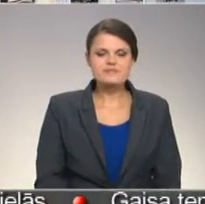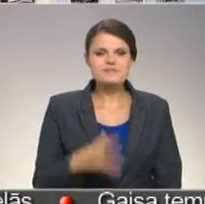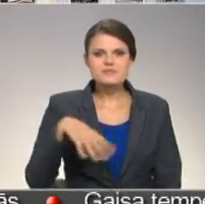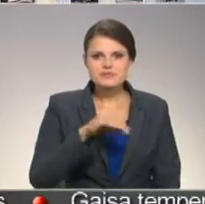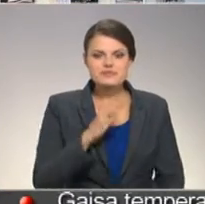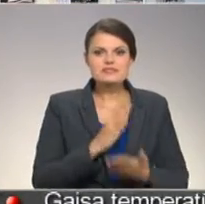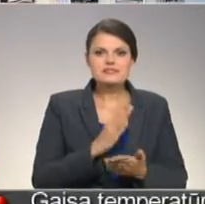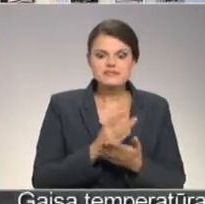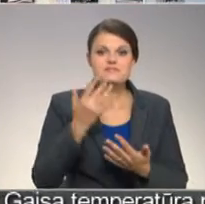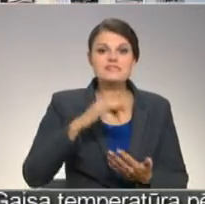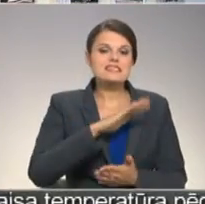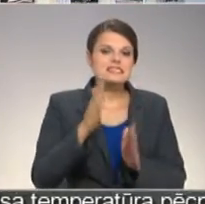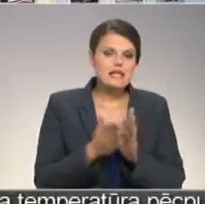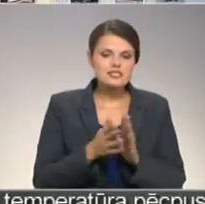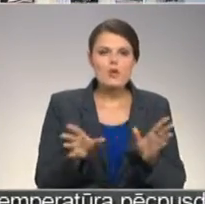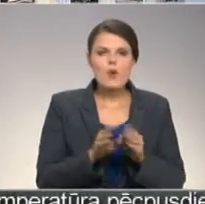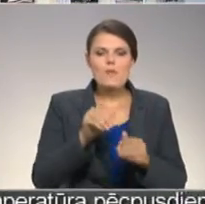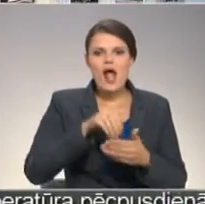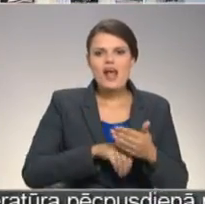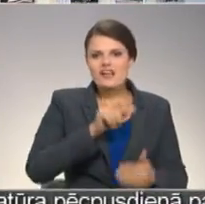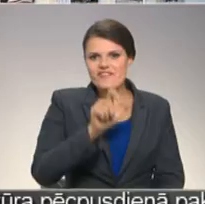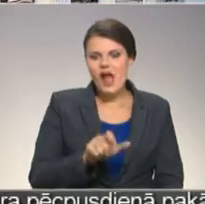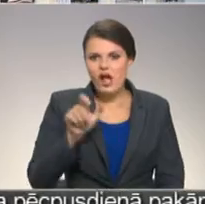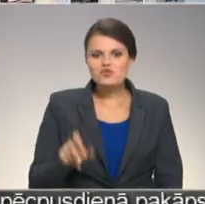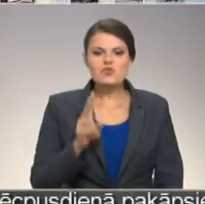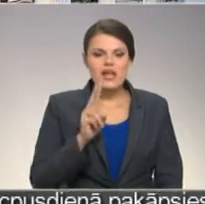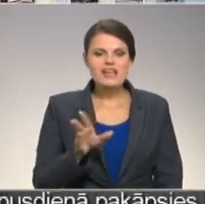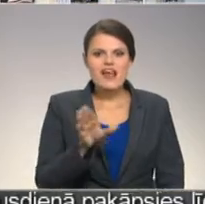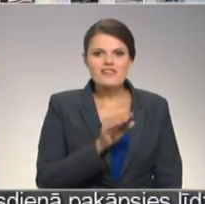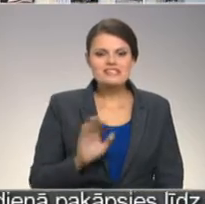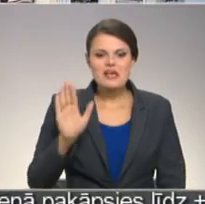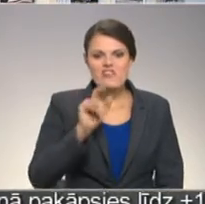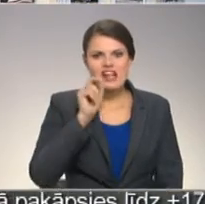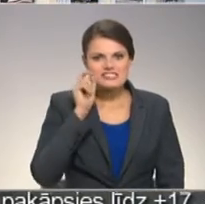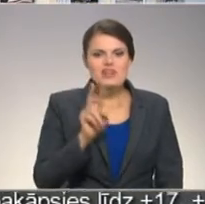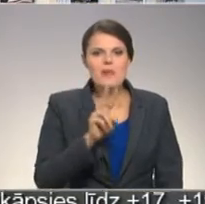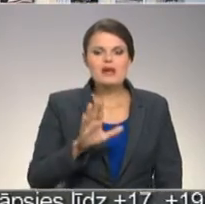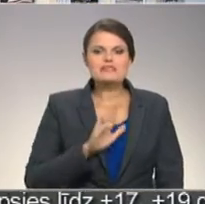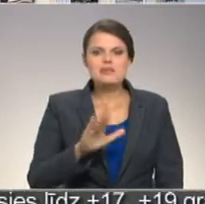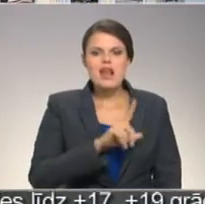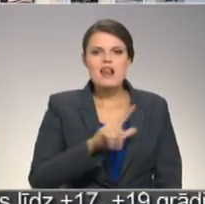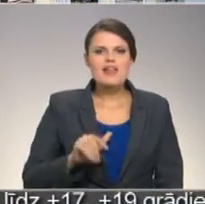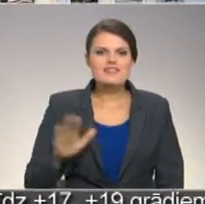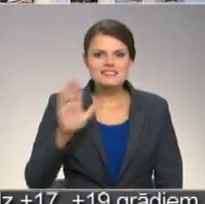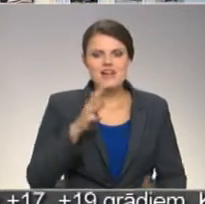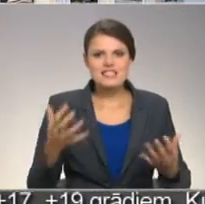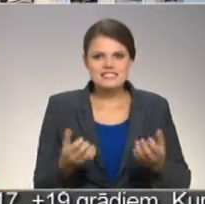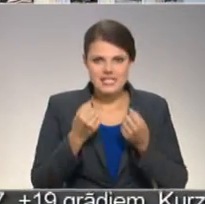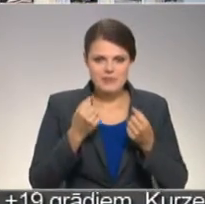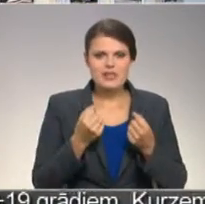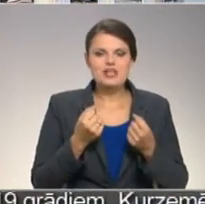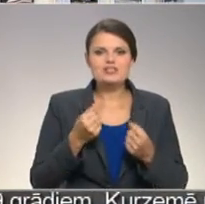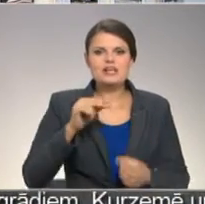mēs esam secinājuši kopā ar vēsturniekiem, kad visiem valstsvīriem, kas bija pie Latvijas valsts dibināšanas,